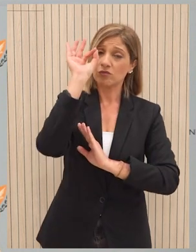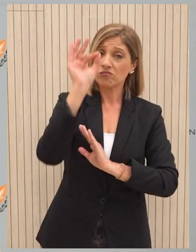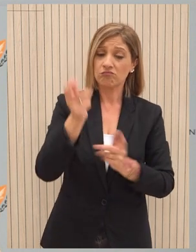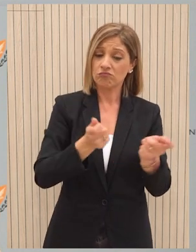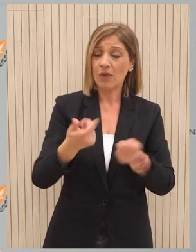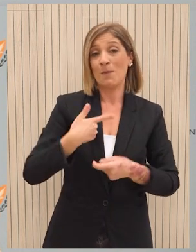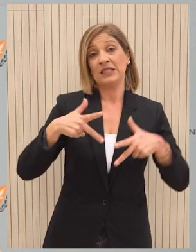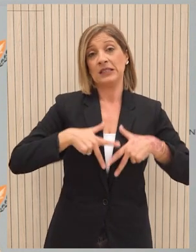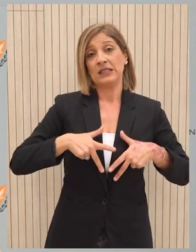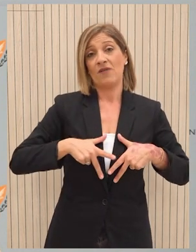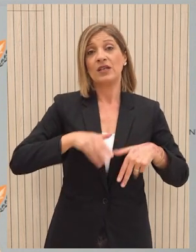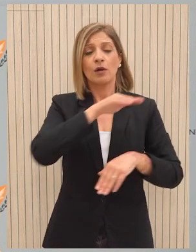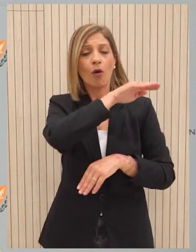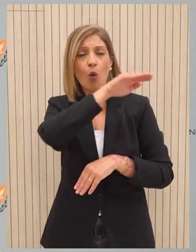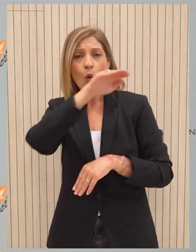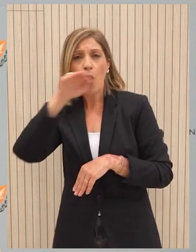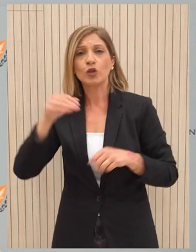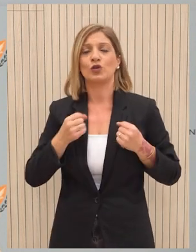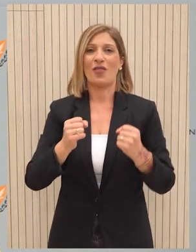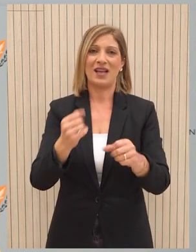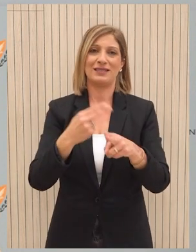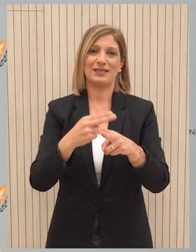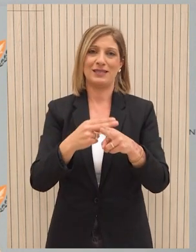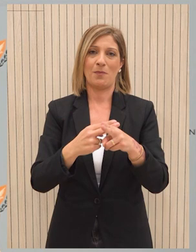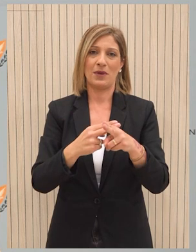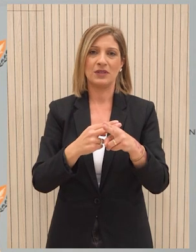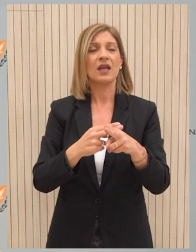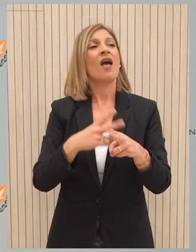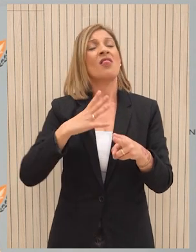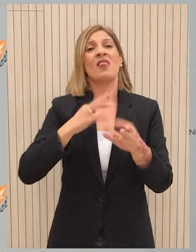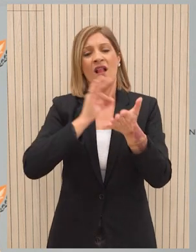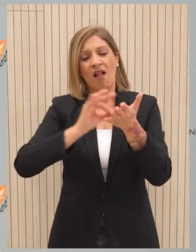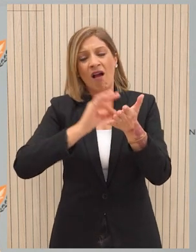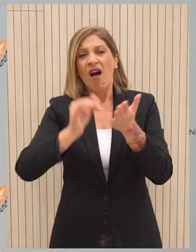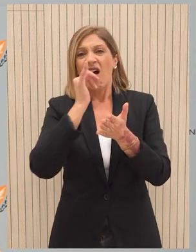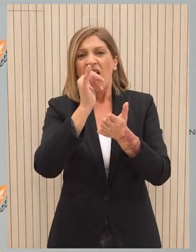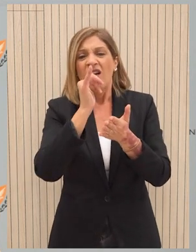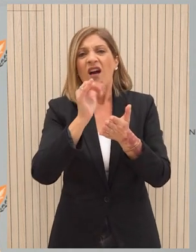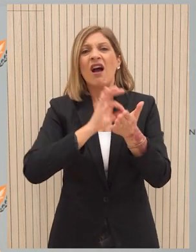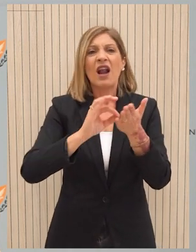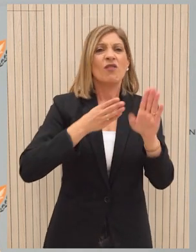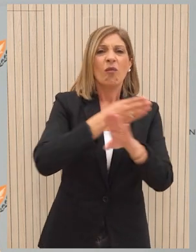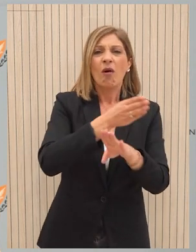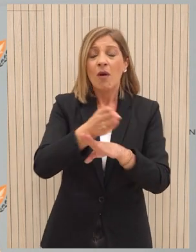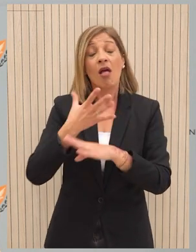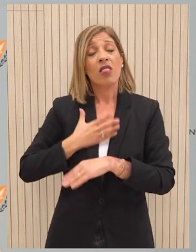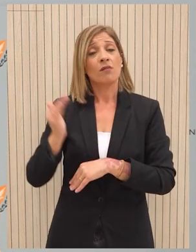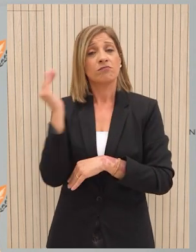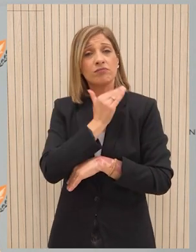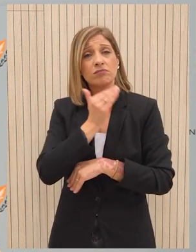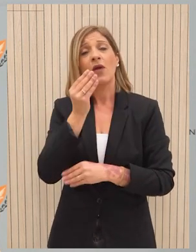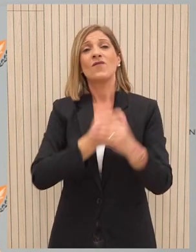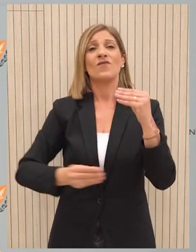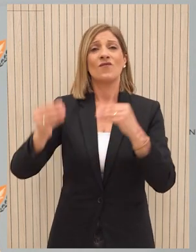της διακυβέρνησης μας με οριζόντιες δράσεις και παρεμβάσεις. Η μείωση της γραφειοκρατίας, η επίσπευση και απλοποίηση των διαδικασιών, η